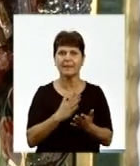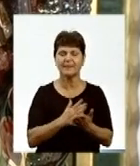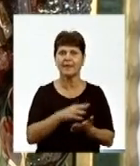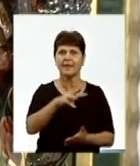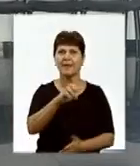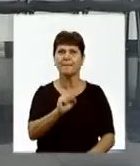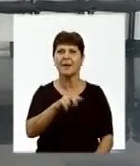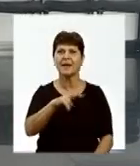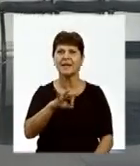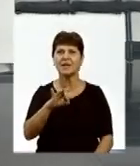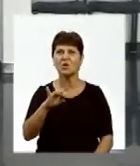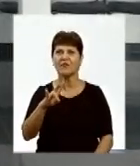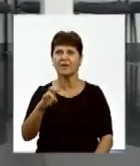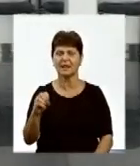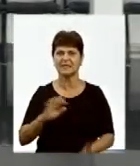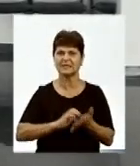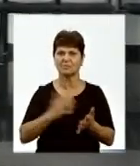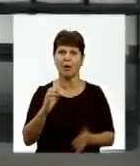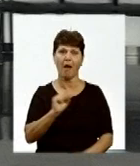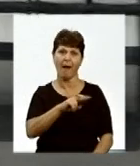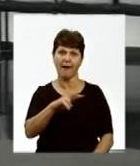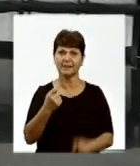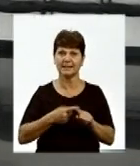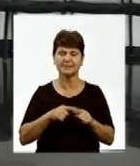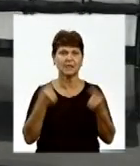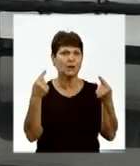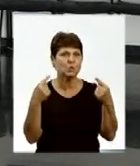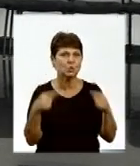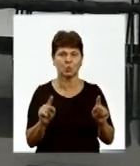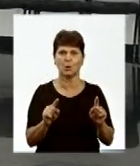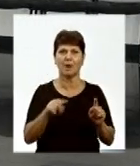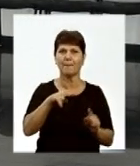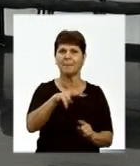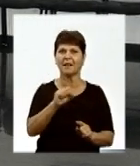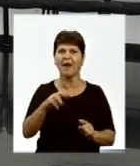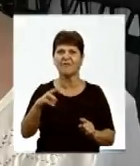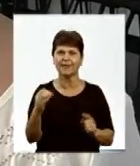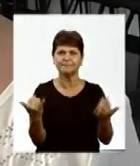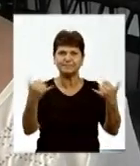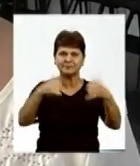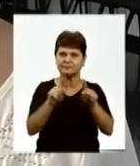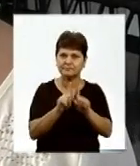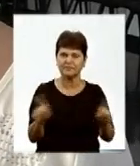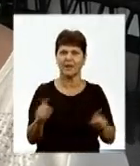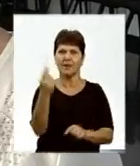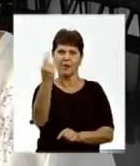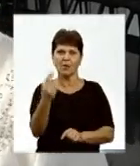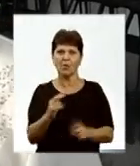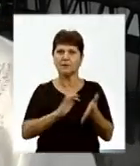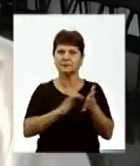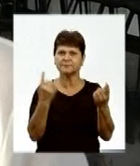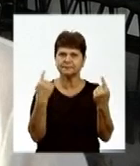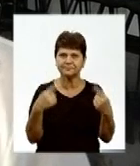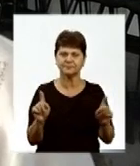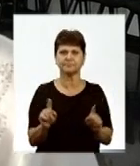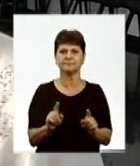скло, так називаємо, Але це трошки інша плавка йде, і інший, якби, колір цього скла,